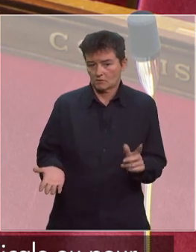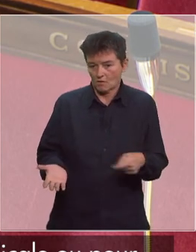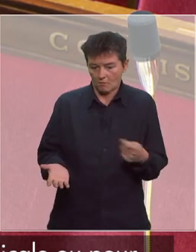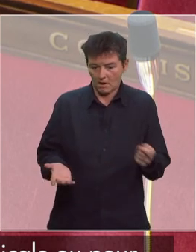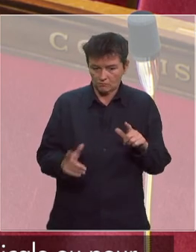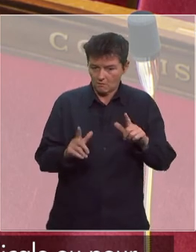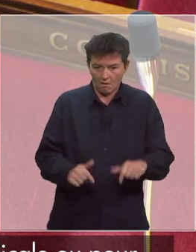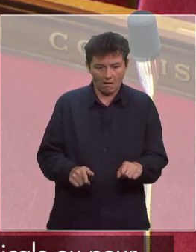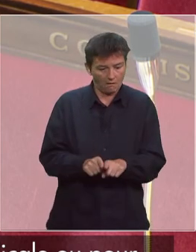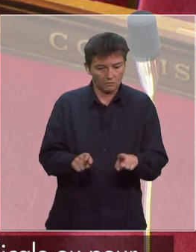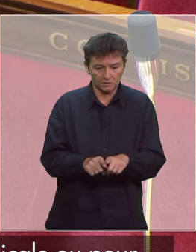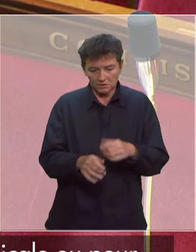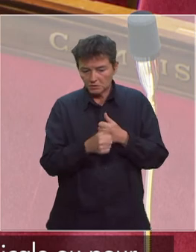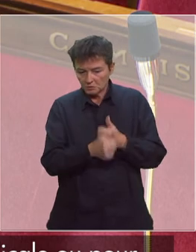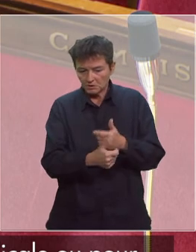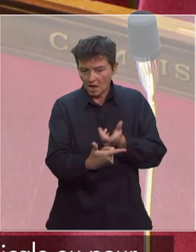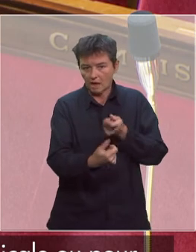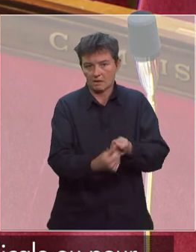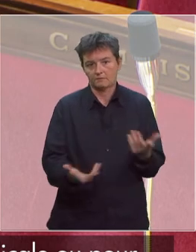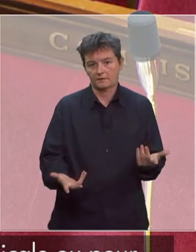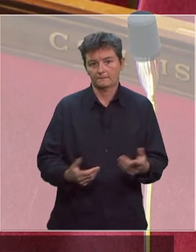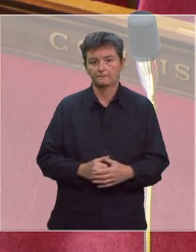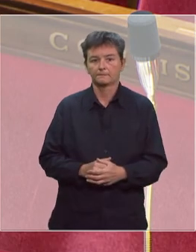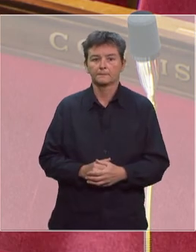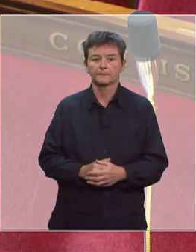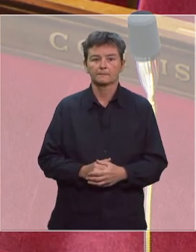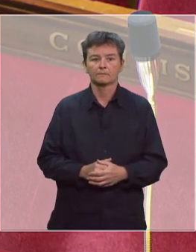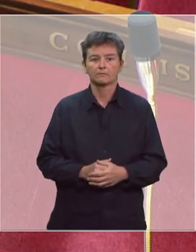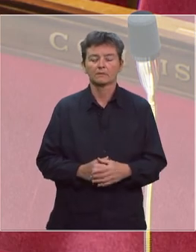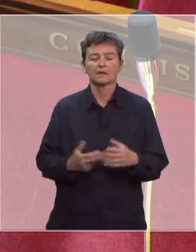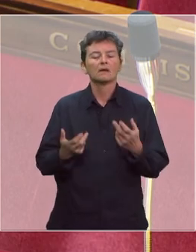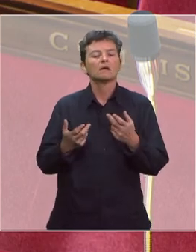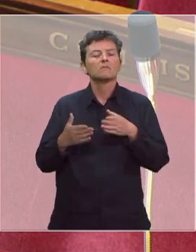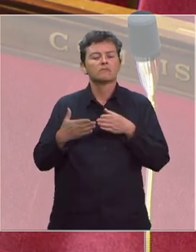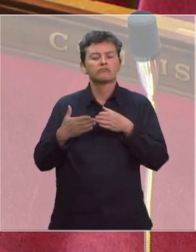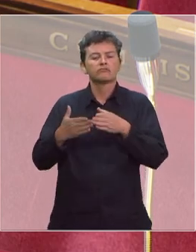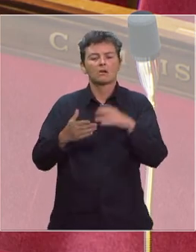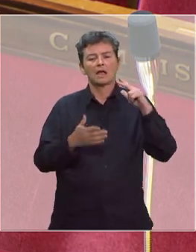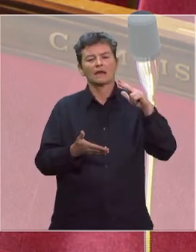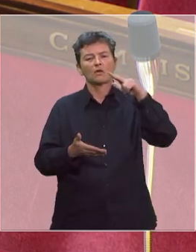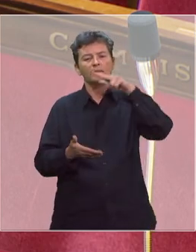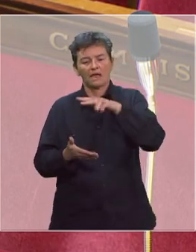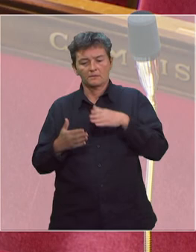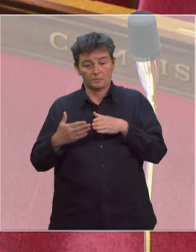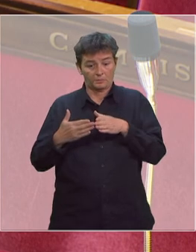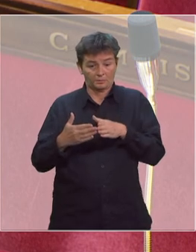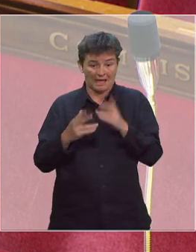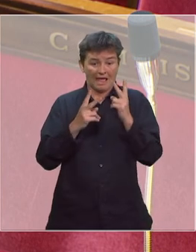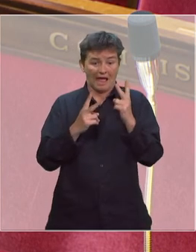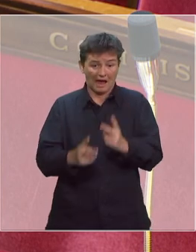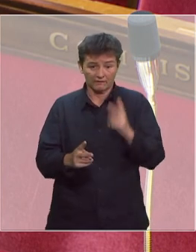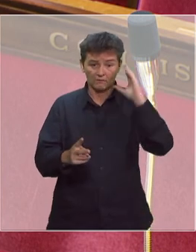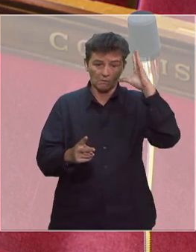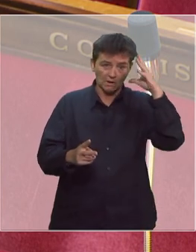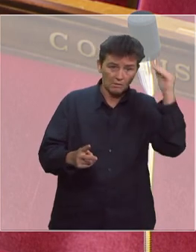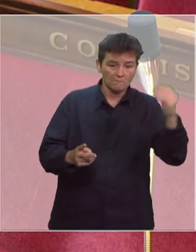nous serons au niveau de la réponse nécessaire. Le Dixmut, vous en avez parlé, ce porte-hélicoptère, il arrive bien sûr en Guadeloupe comme en Martinique